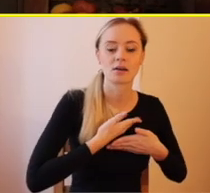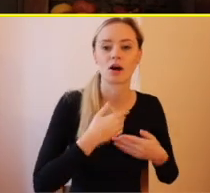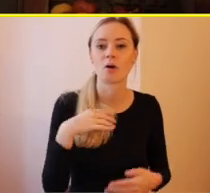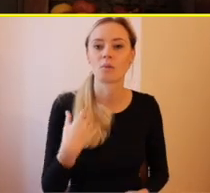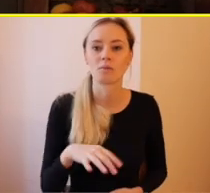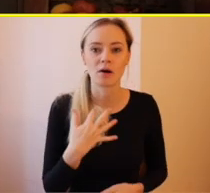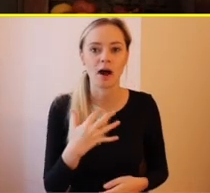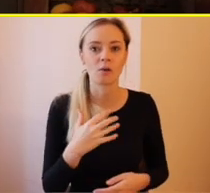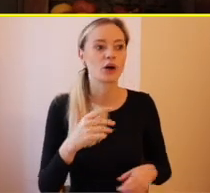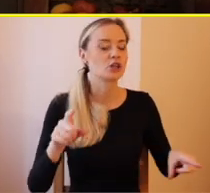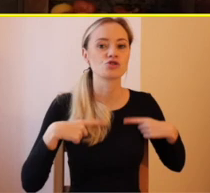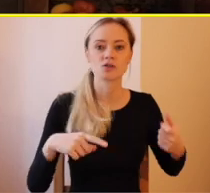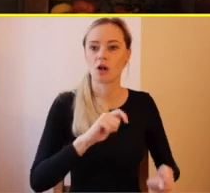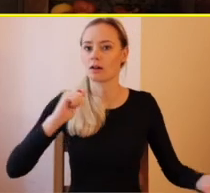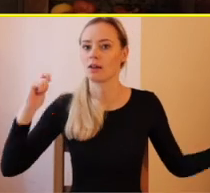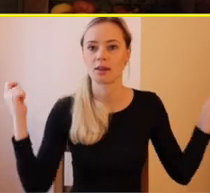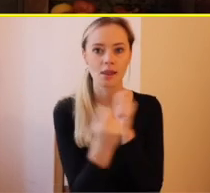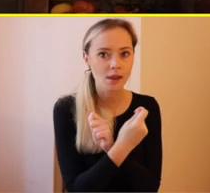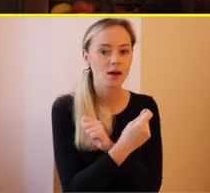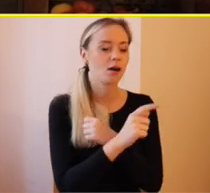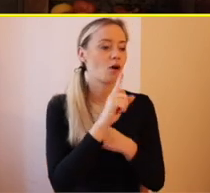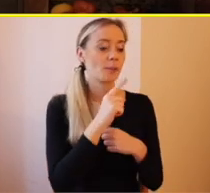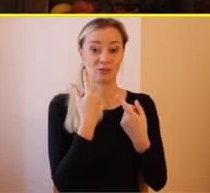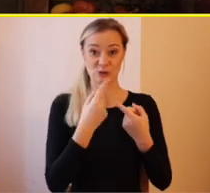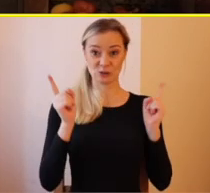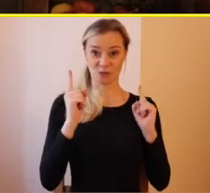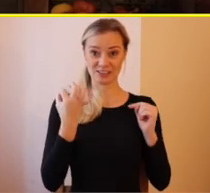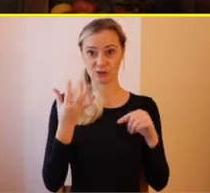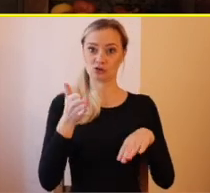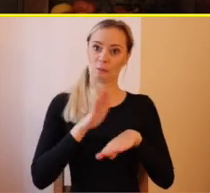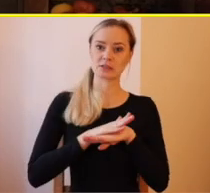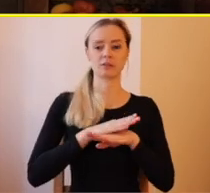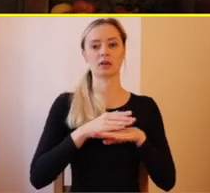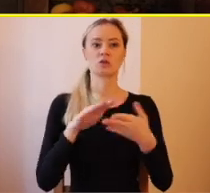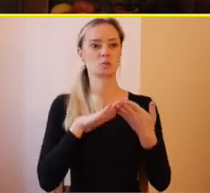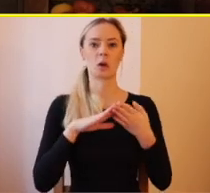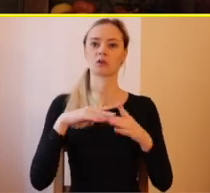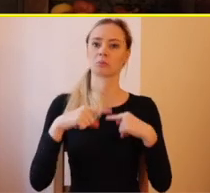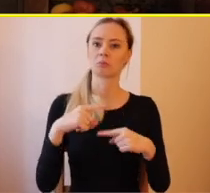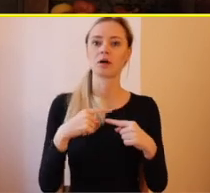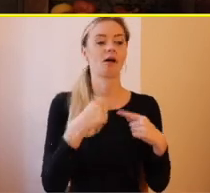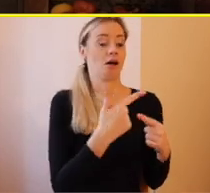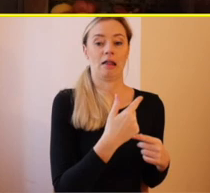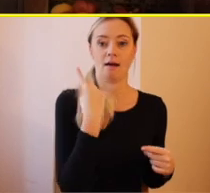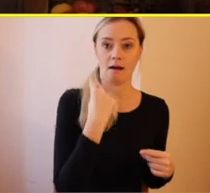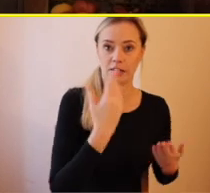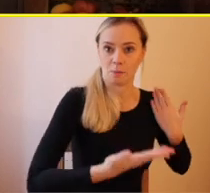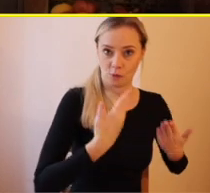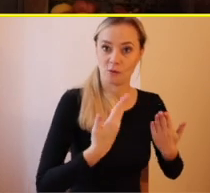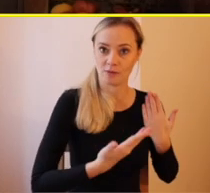iným životným štýlom sa dá žiť, než na Slovensku. Aj ako mladý človek